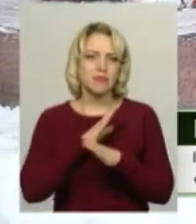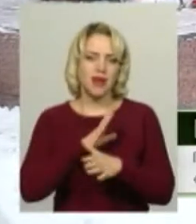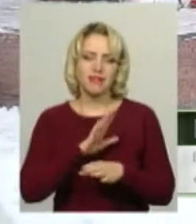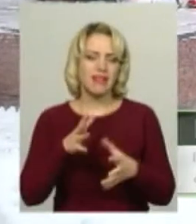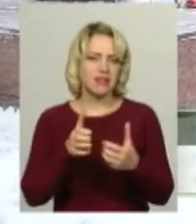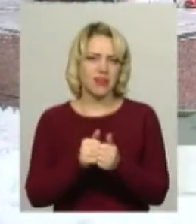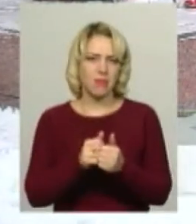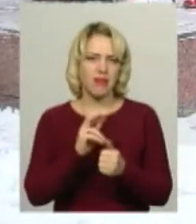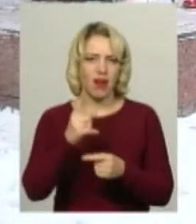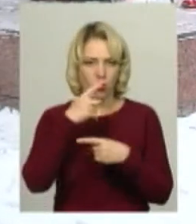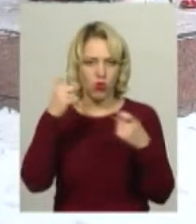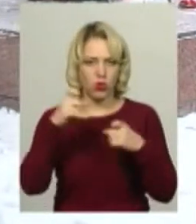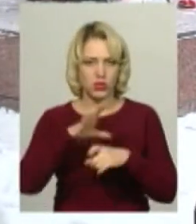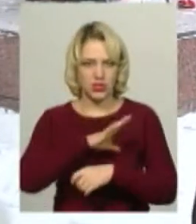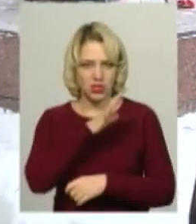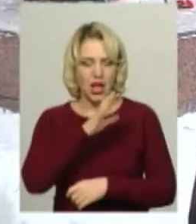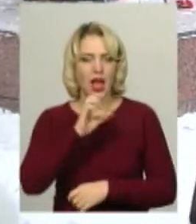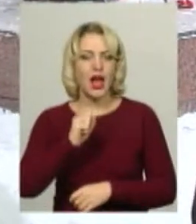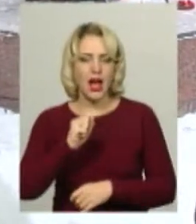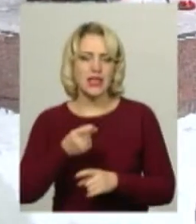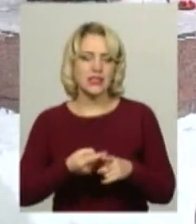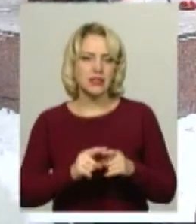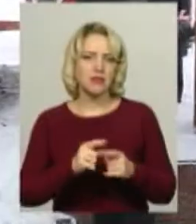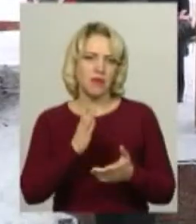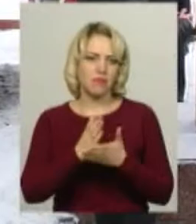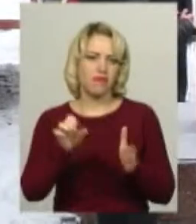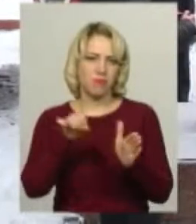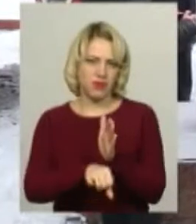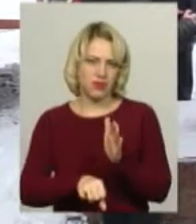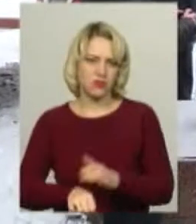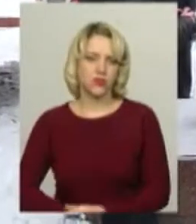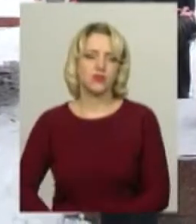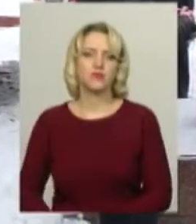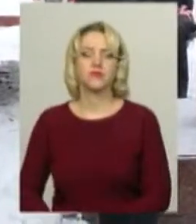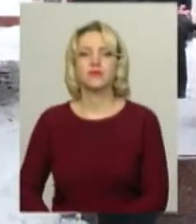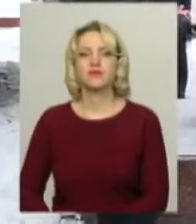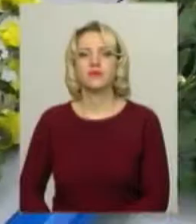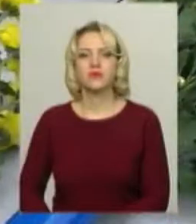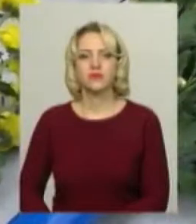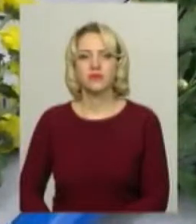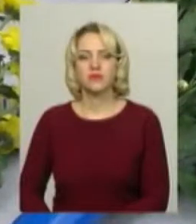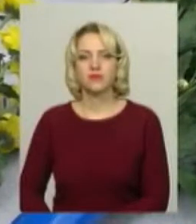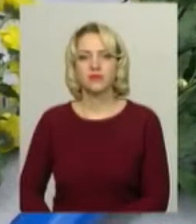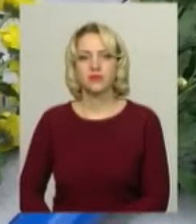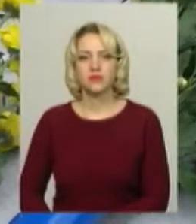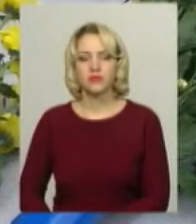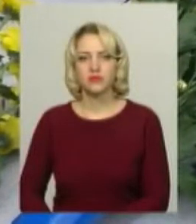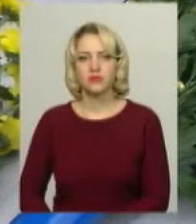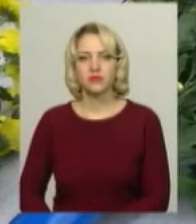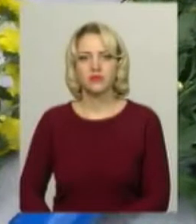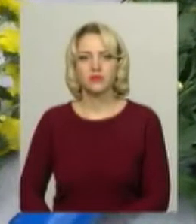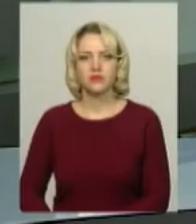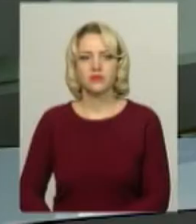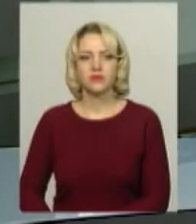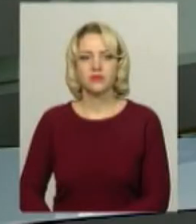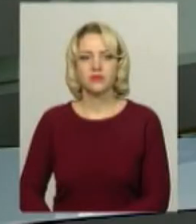зразу оголосили, а в даному випадку ми маємо вбивство. Вікторія Зелінська, Олександр Горішевський, новини «Поділля Центр».